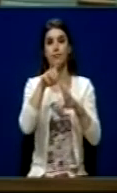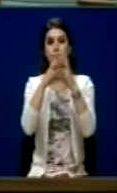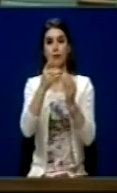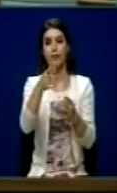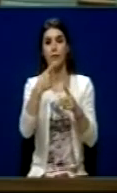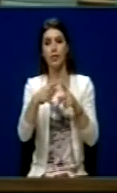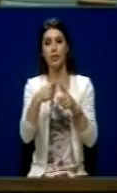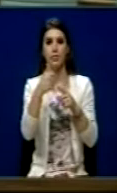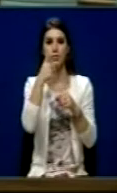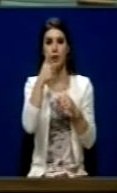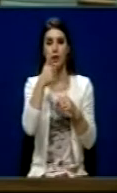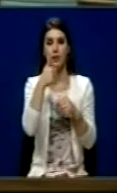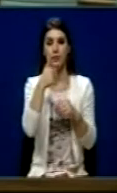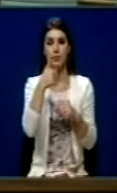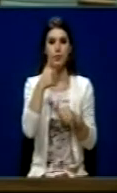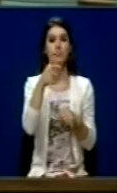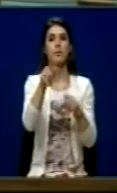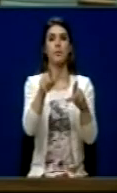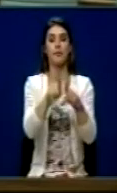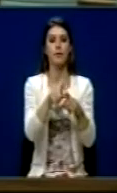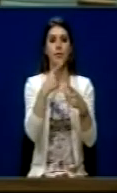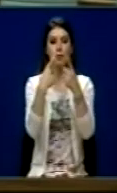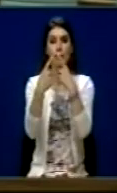Kërëjiministë rëzëllu